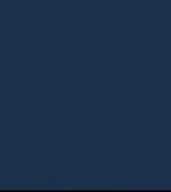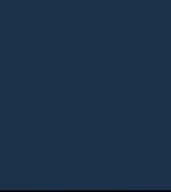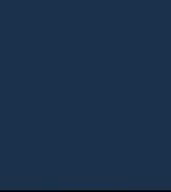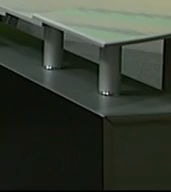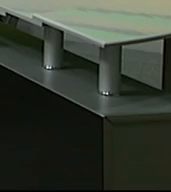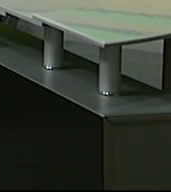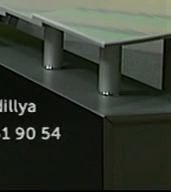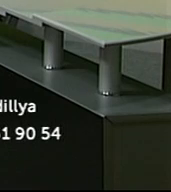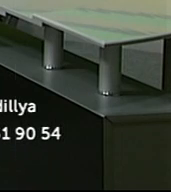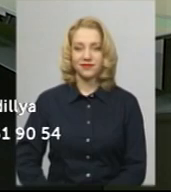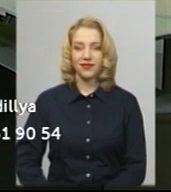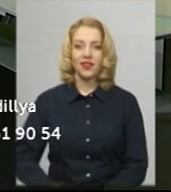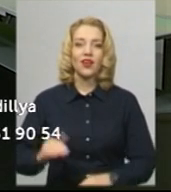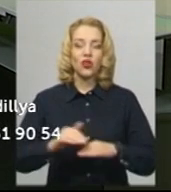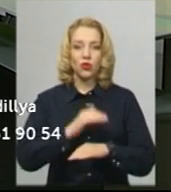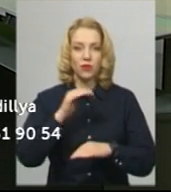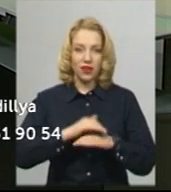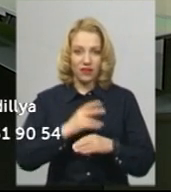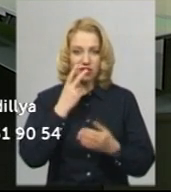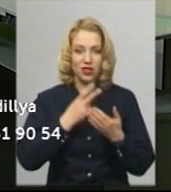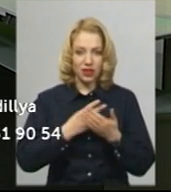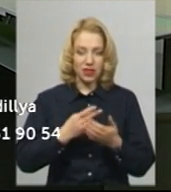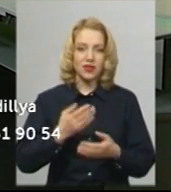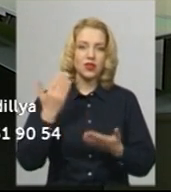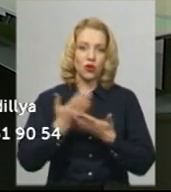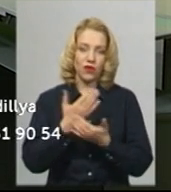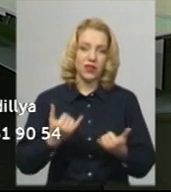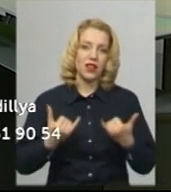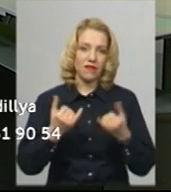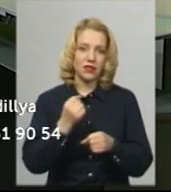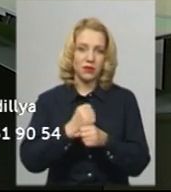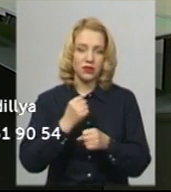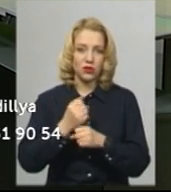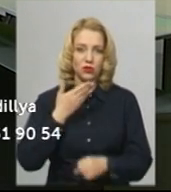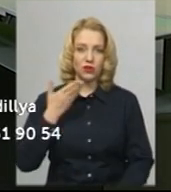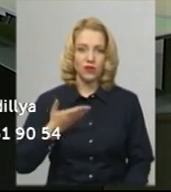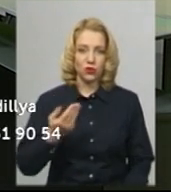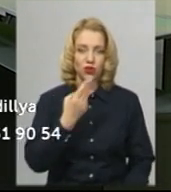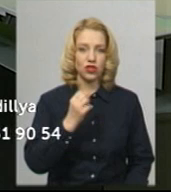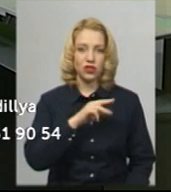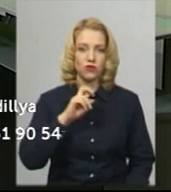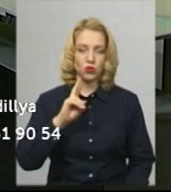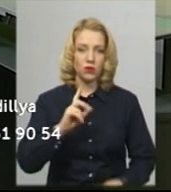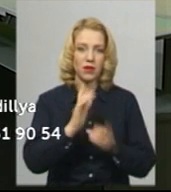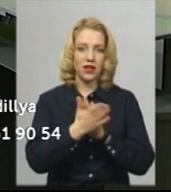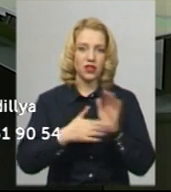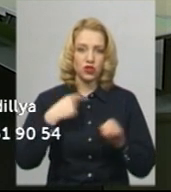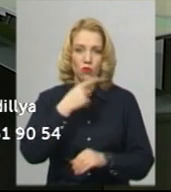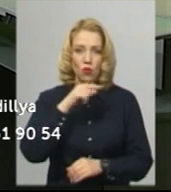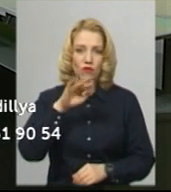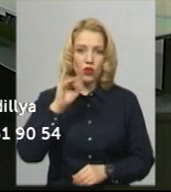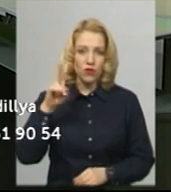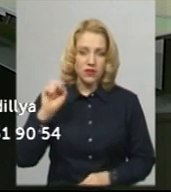Музика Доброго вечора, в ефірі Суспільного новини. У студії для вас працює ведуча Катерина Шевчук, на жест умову перекладає Оксана